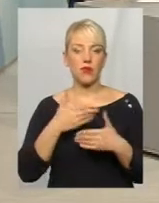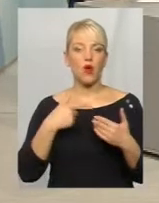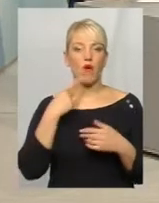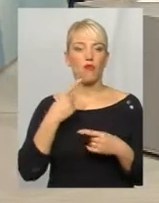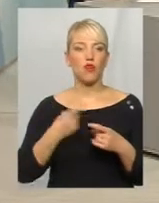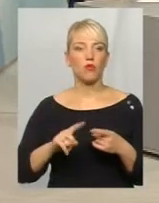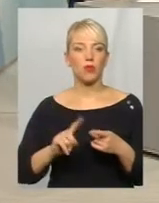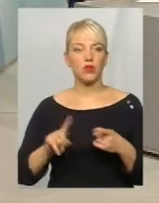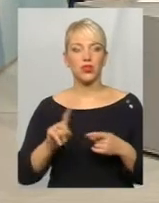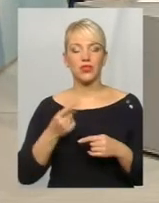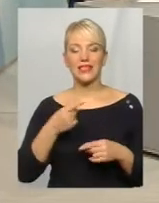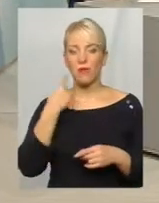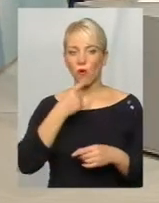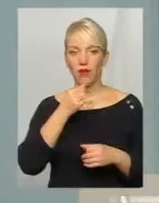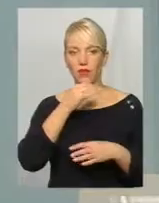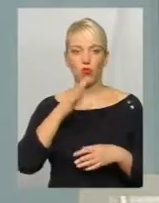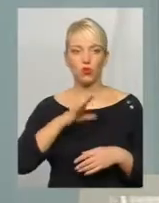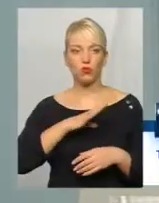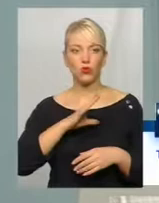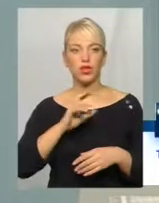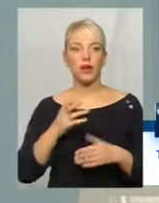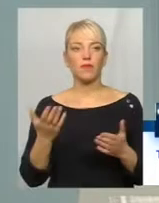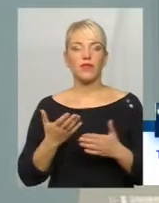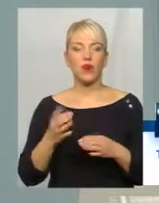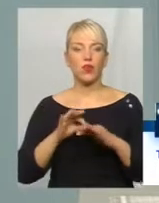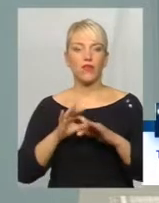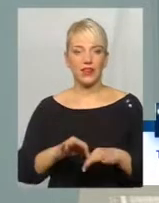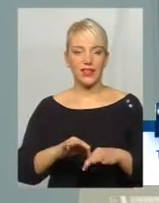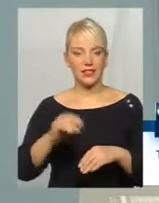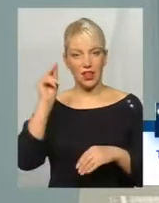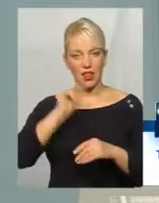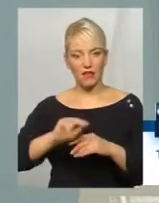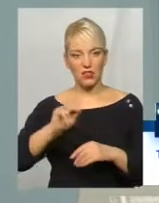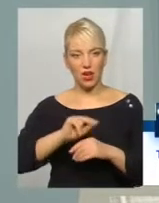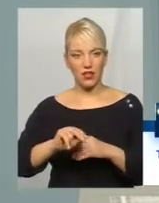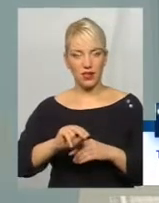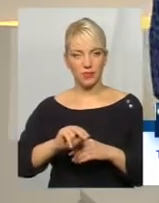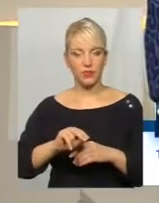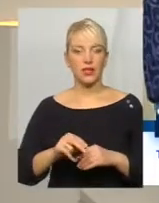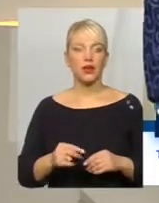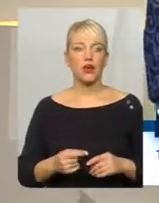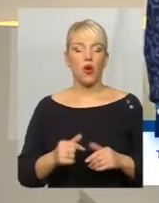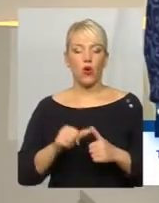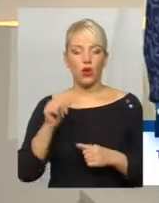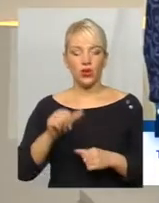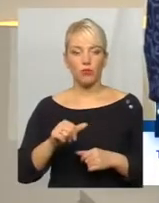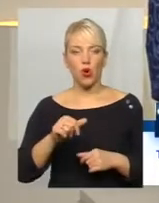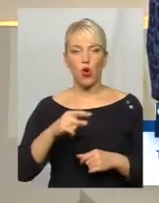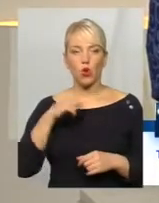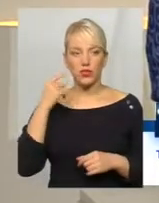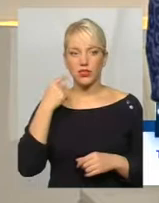що ця мова не може бути, якою ведеться навчання безпосередньо. Окрім російської мови,